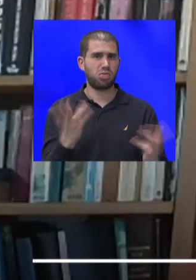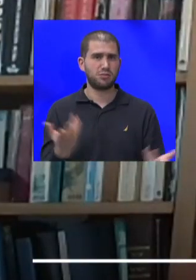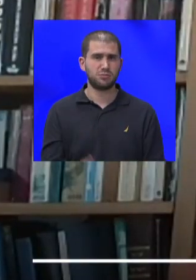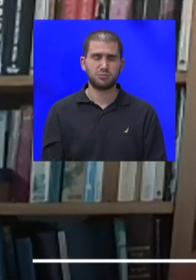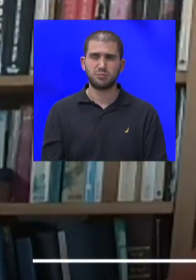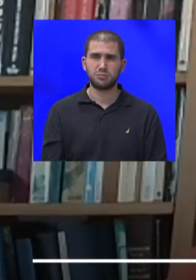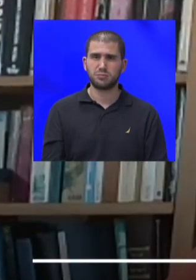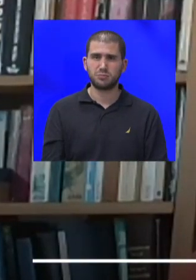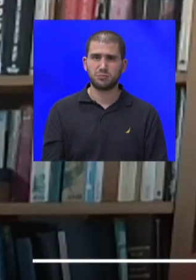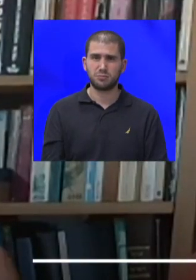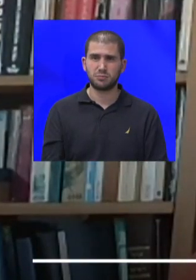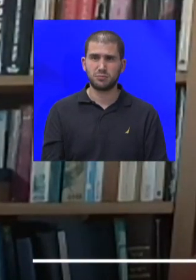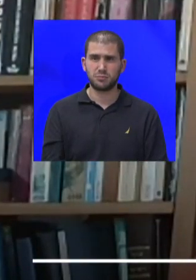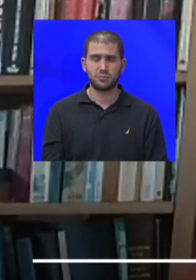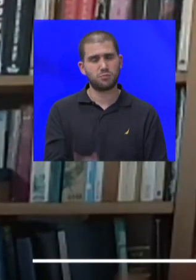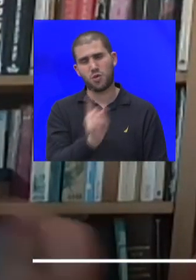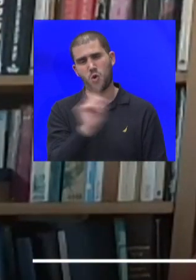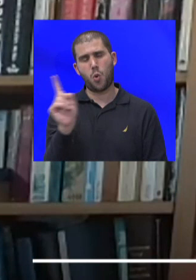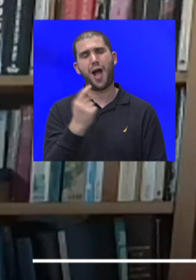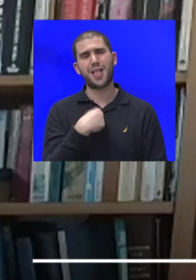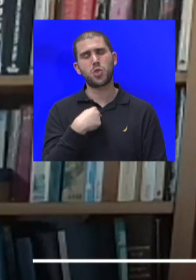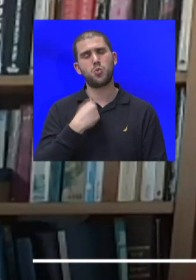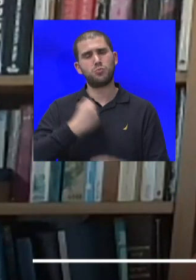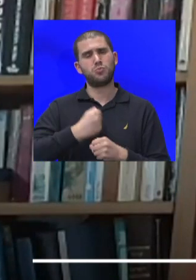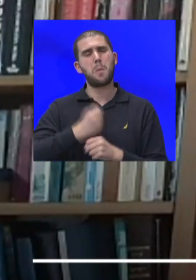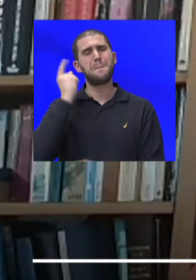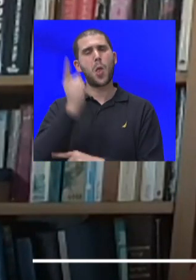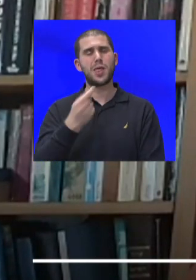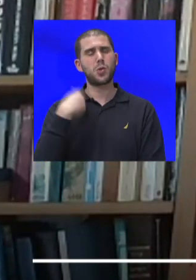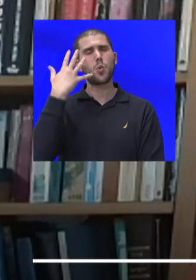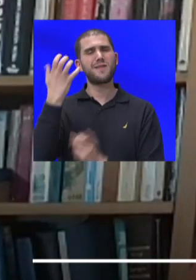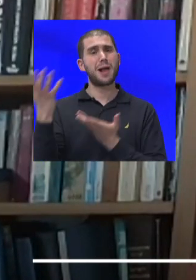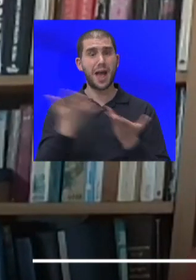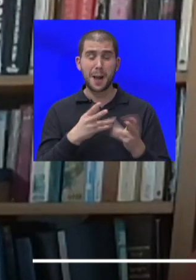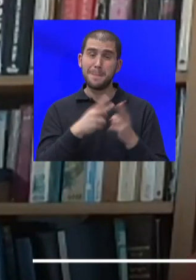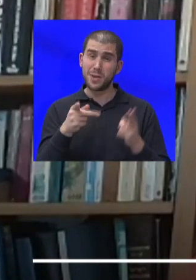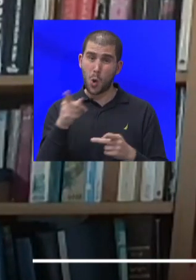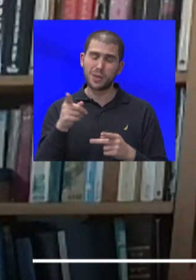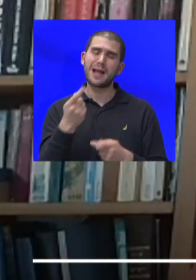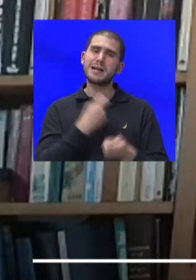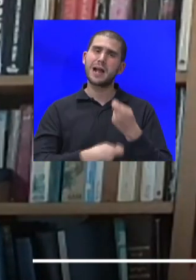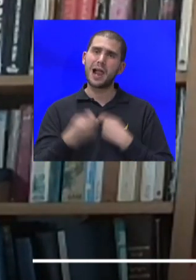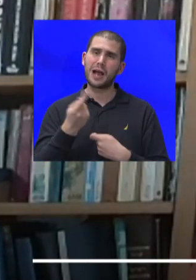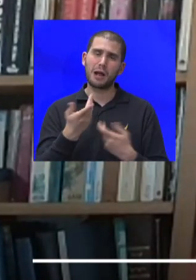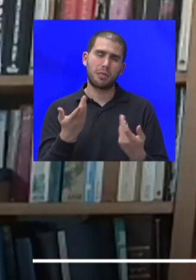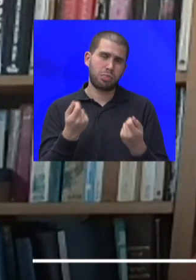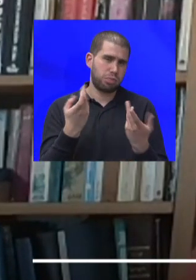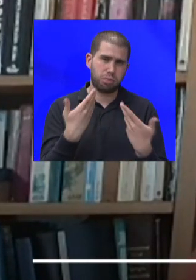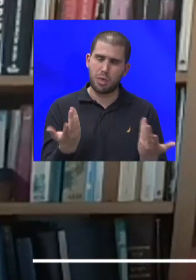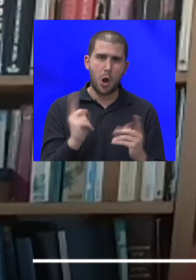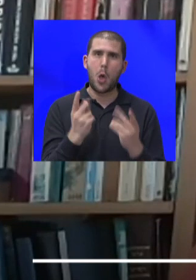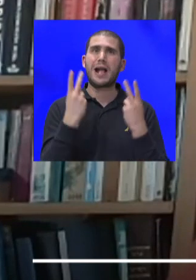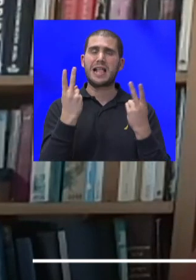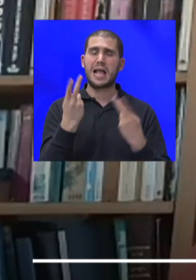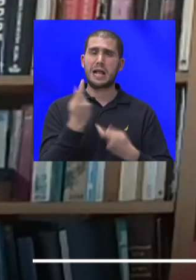לא, לא, אנחנו מלונאים ואוהבים להריח. הפתרון הזה הוא פתרון שמבחינה כלכלית לא מגרד אפילו את הקדאיות הכלכלית מלמטה. זאת